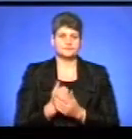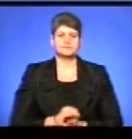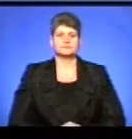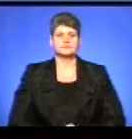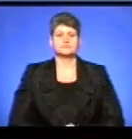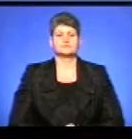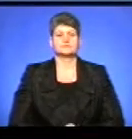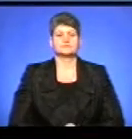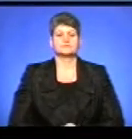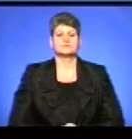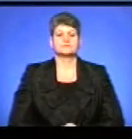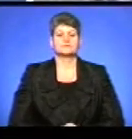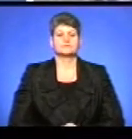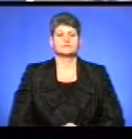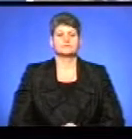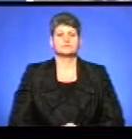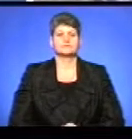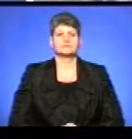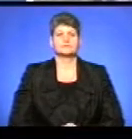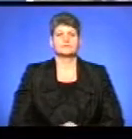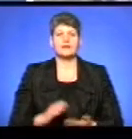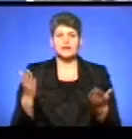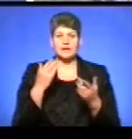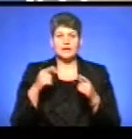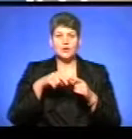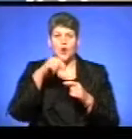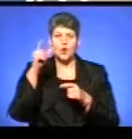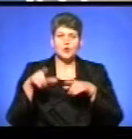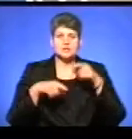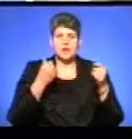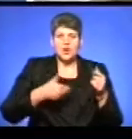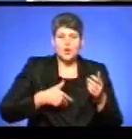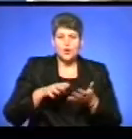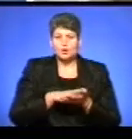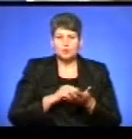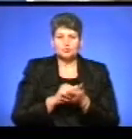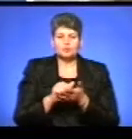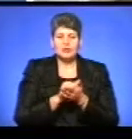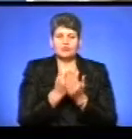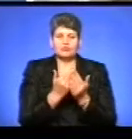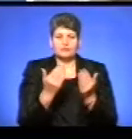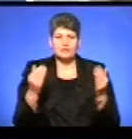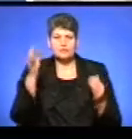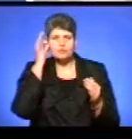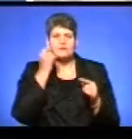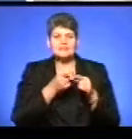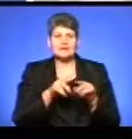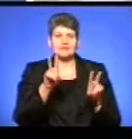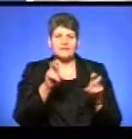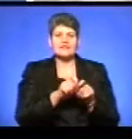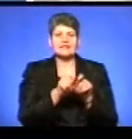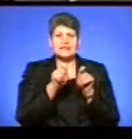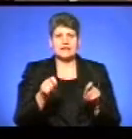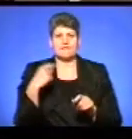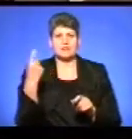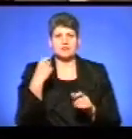Музика Гіркі колоски голодоморів. Документальну виставку спогадів з такою назвою відкрили в обласному